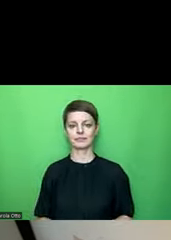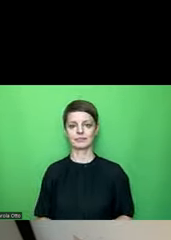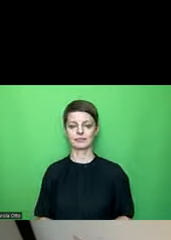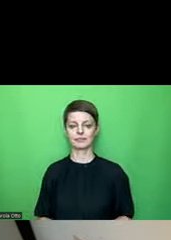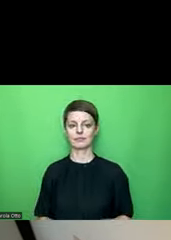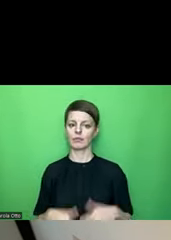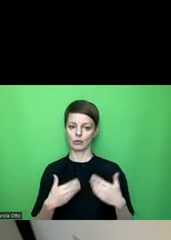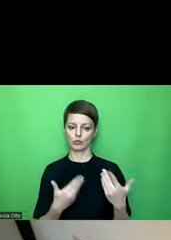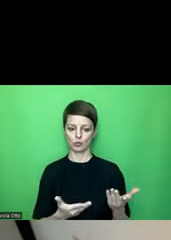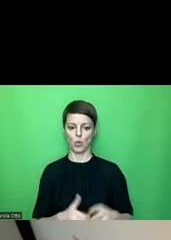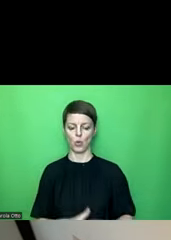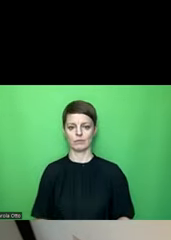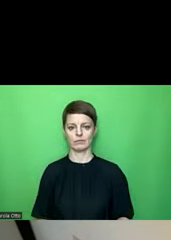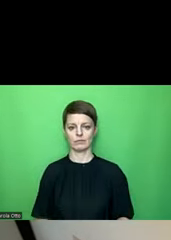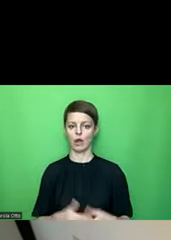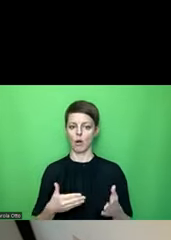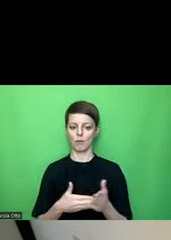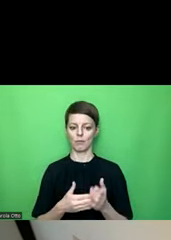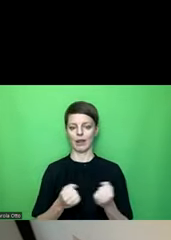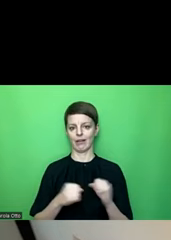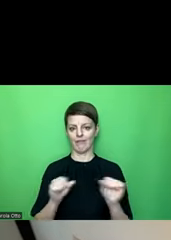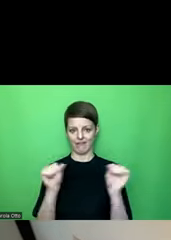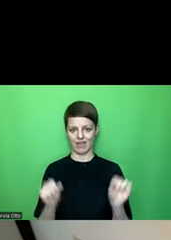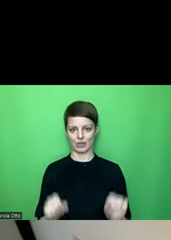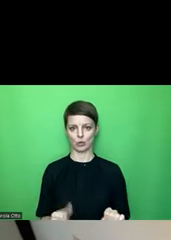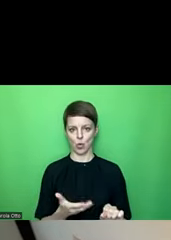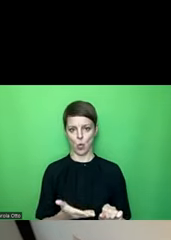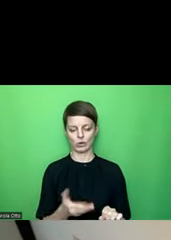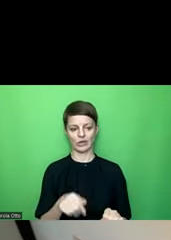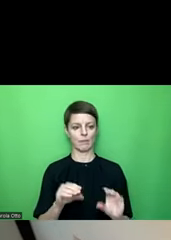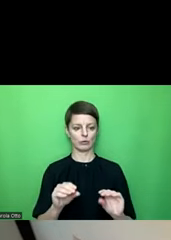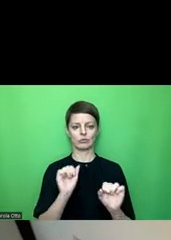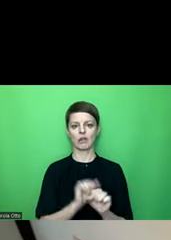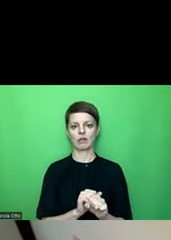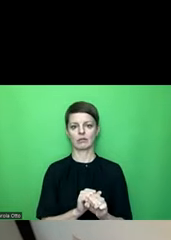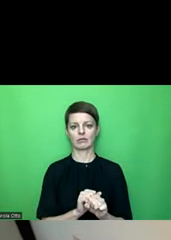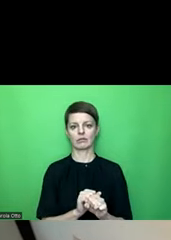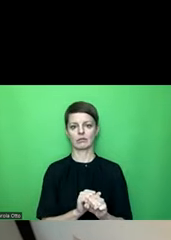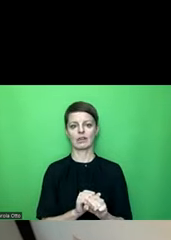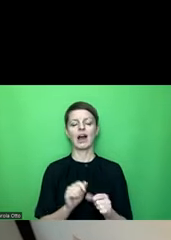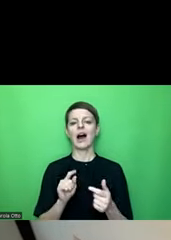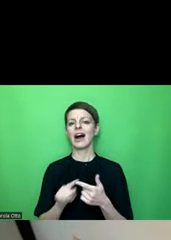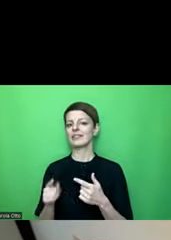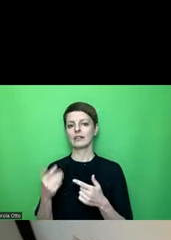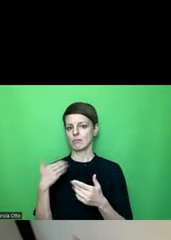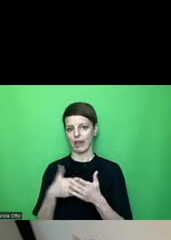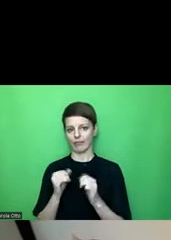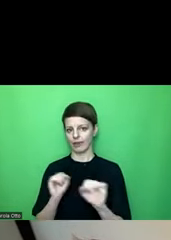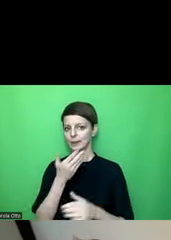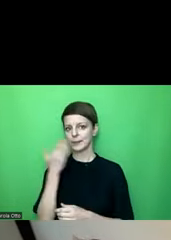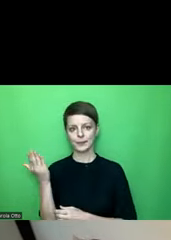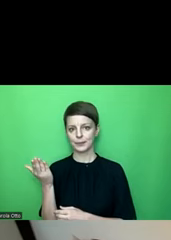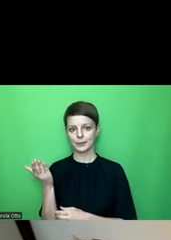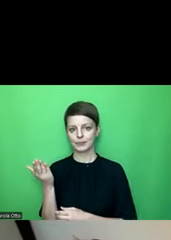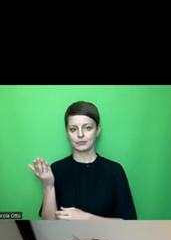Das wäre jetzt auch eine barrierefreie Version, die man hier verwenden kann. Die andere war nicht barrierefrei, weil da dieses,